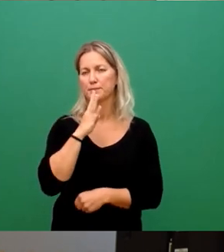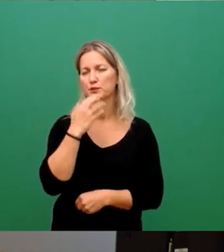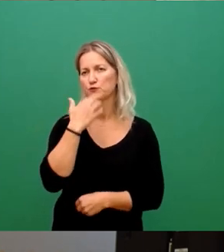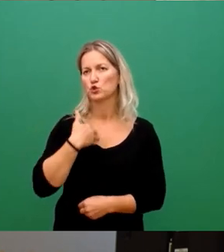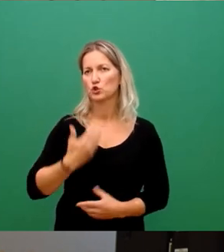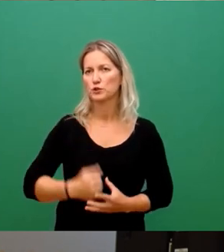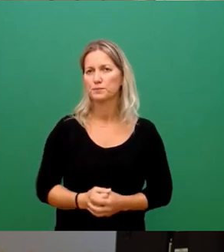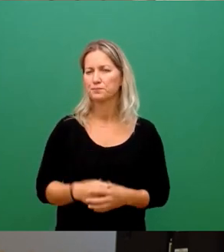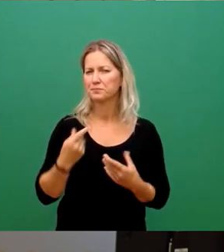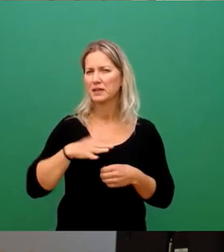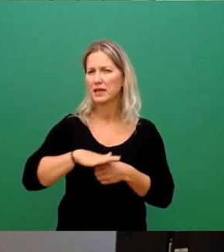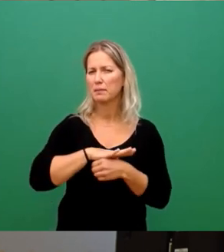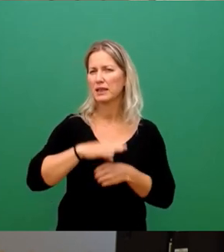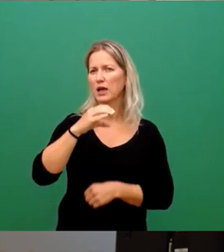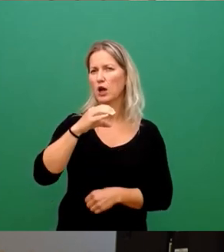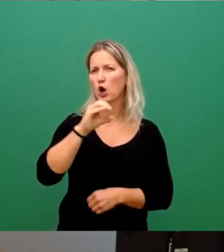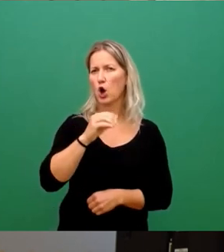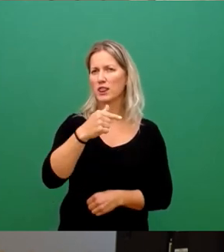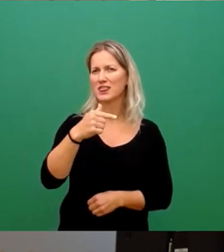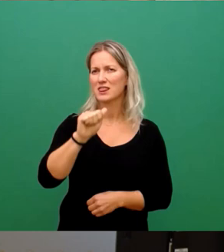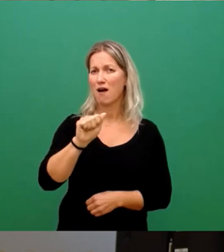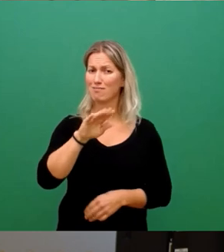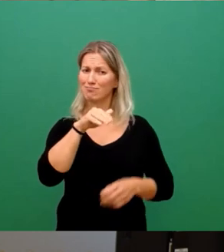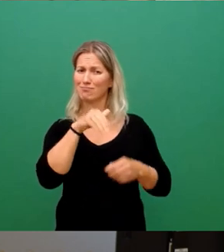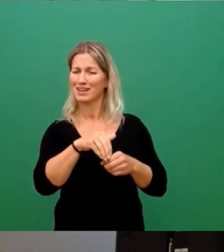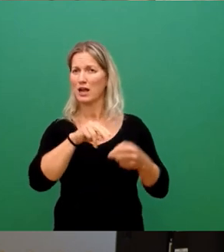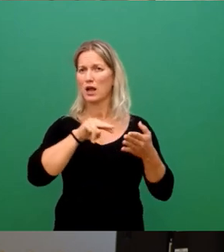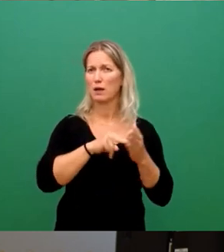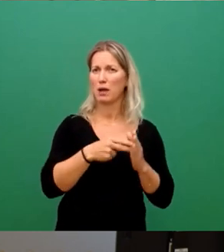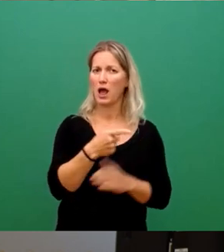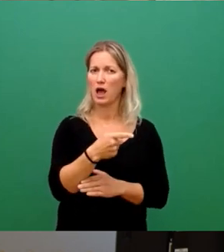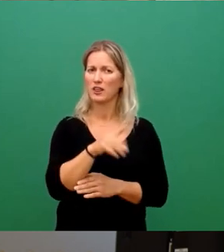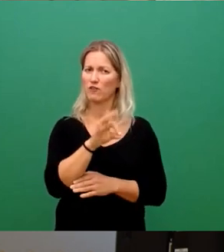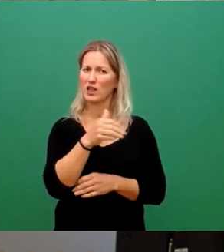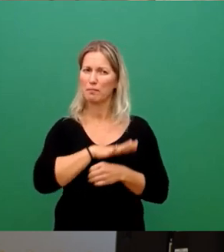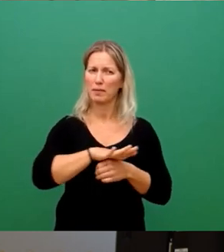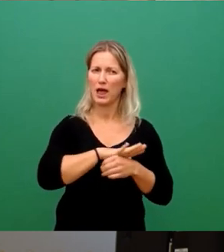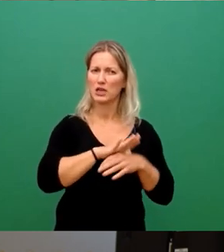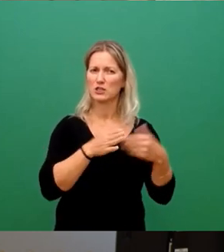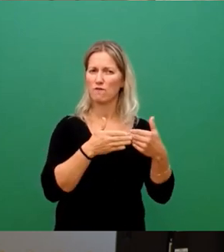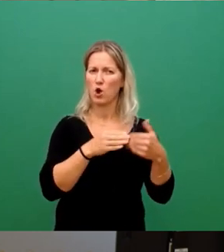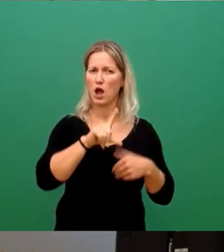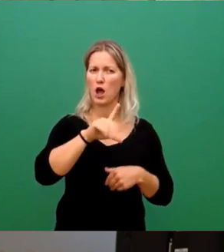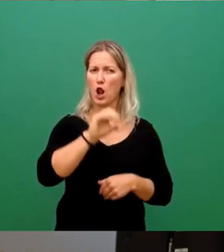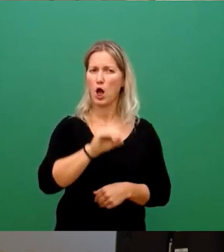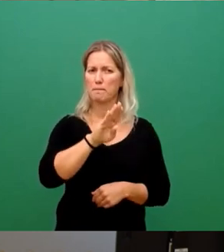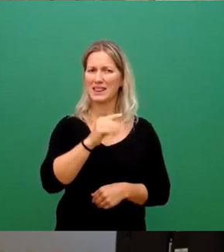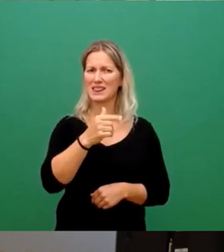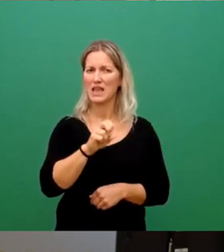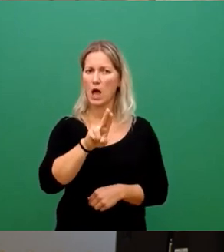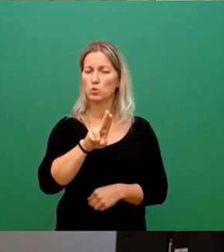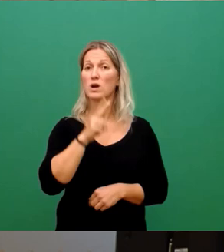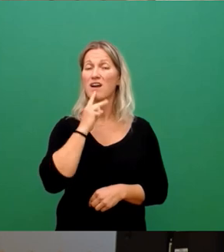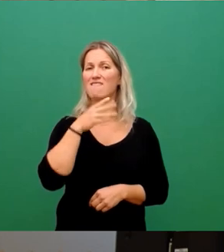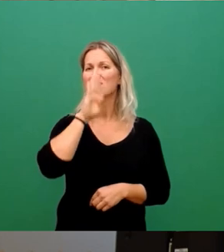Gebiet Kota vorgesehen, dass dort für einen Bereich in Löpptau eine Fernwärmeleitung